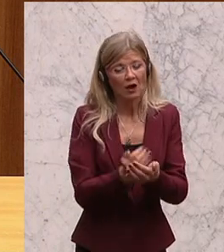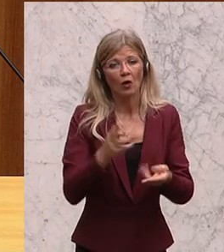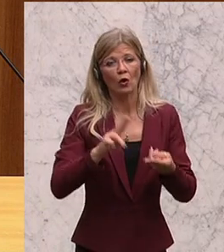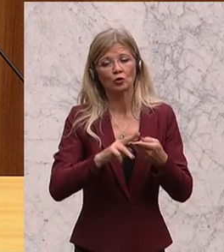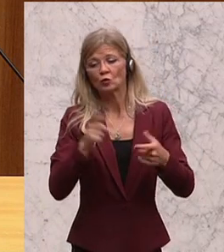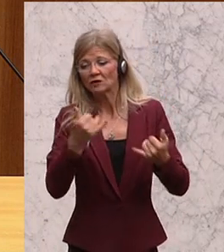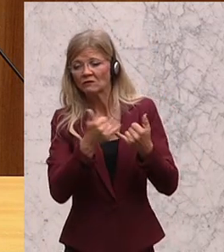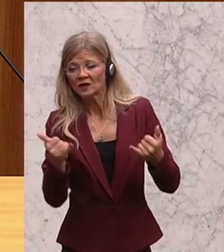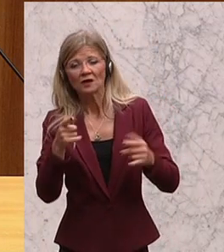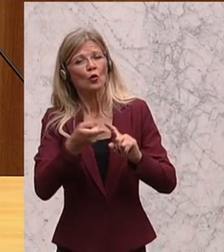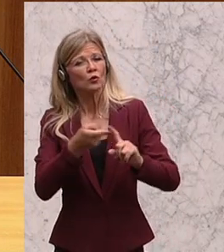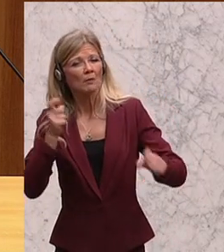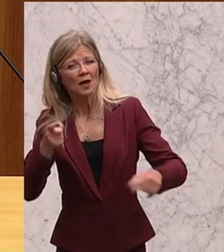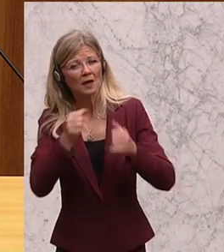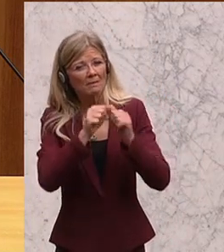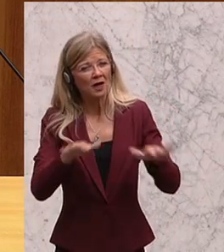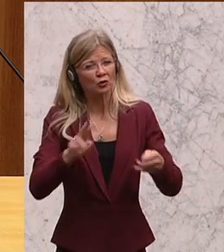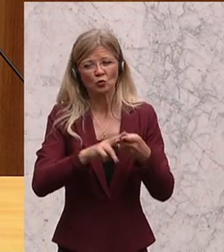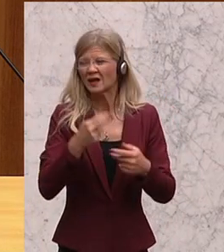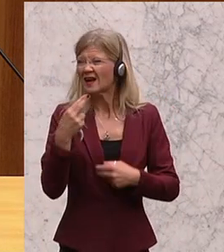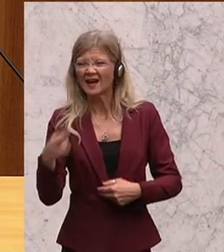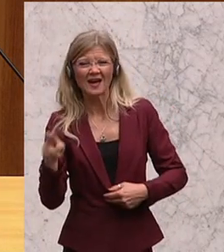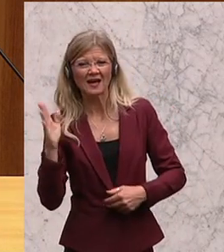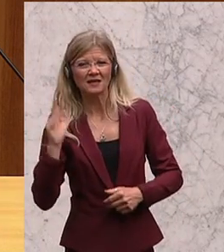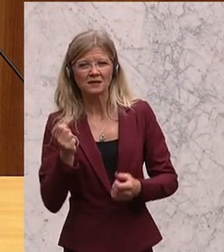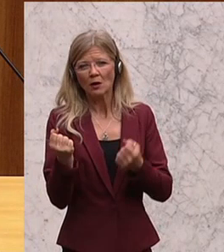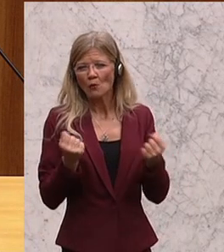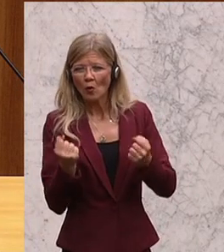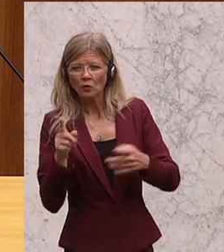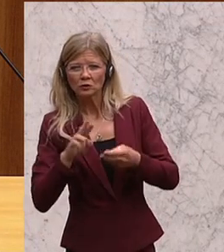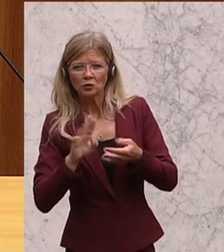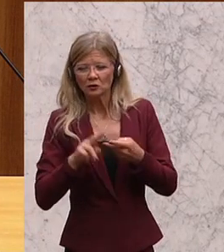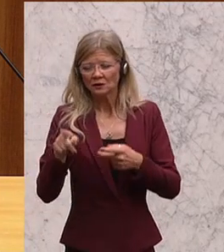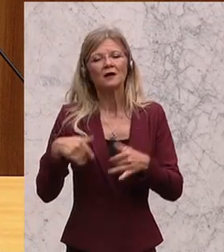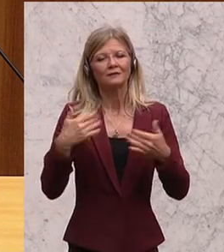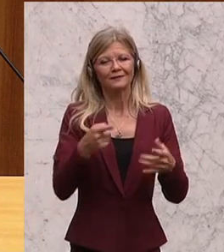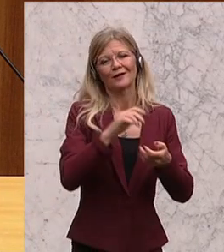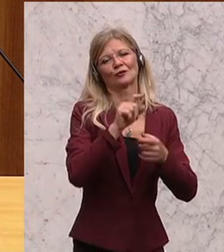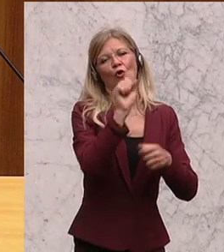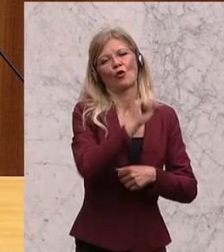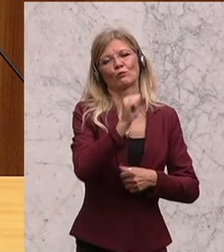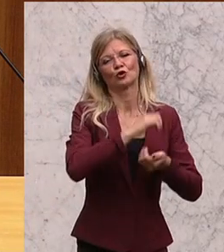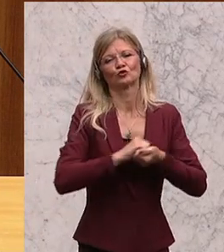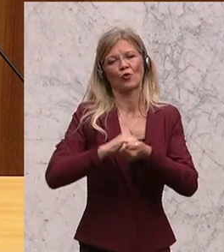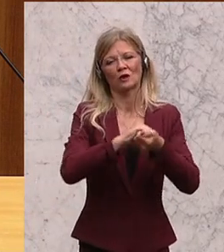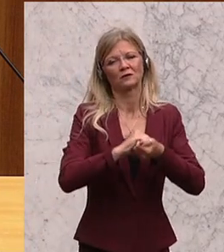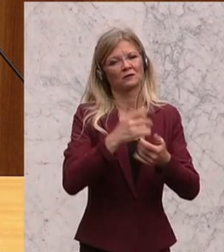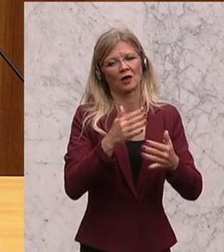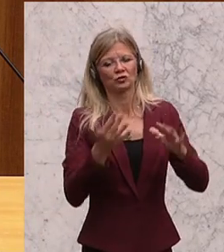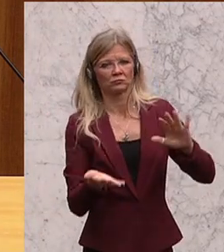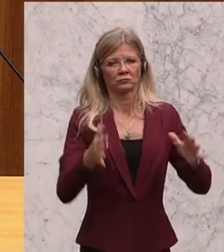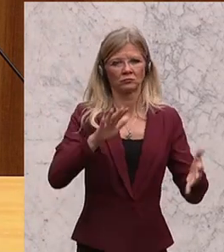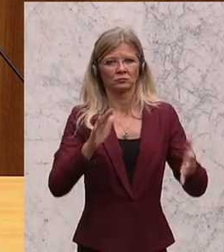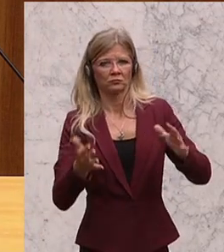Rechtspopulismus und Extremismus bringt die europäische Solidarität ins Wanken. Daher ist eine Fortsetzung einer